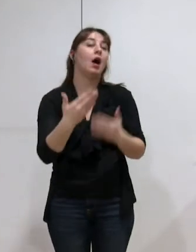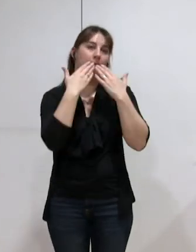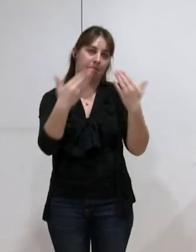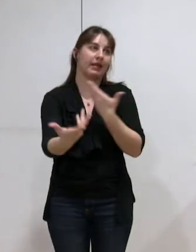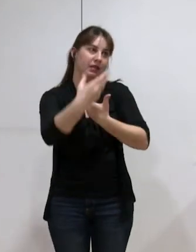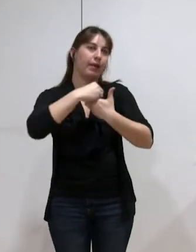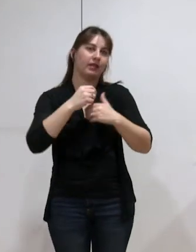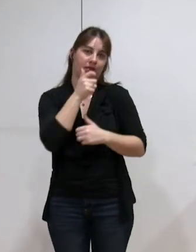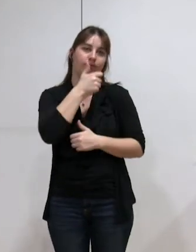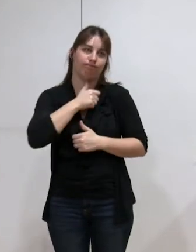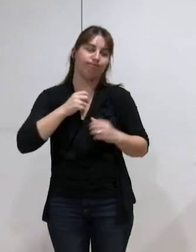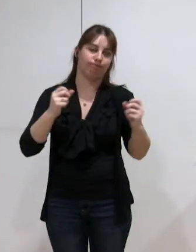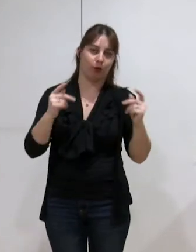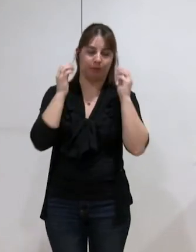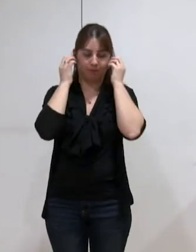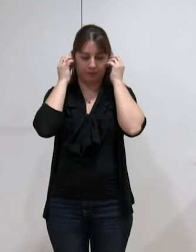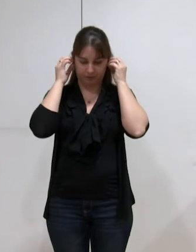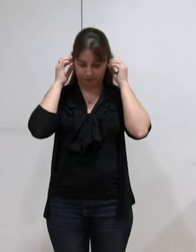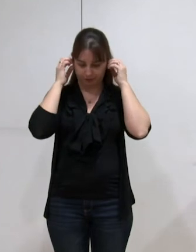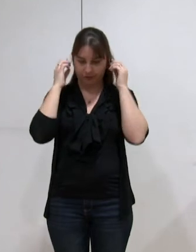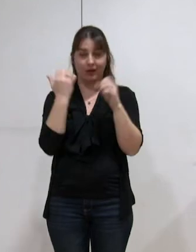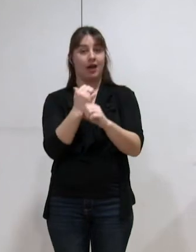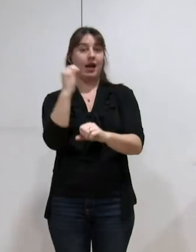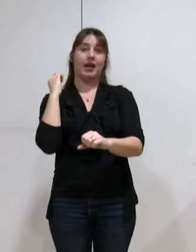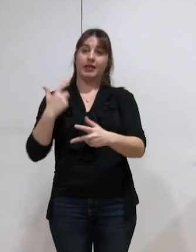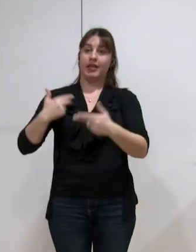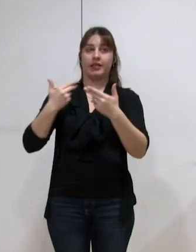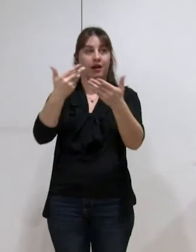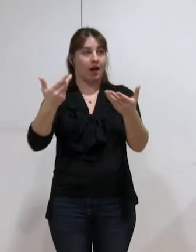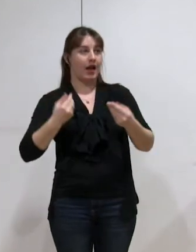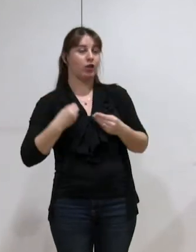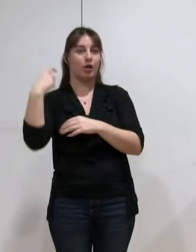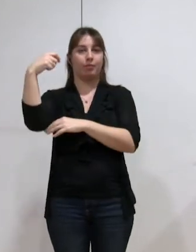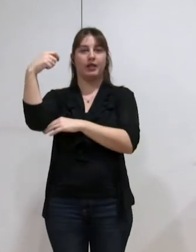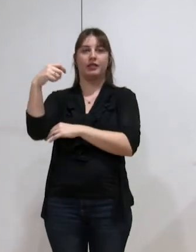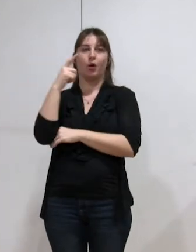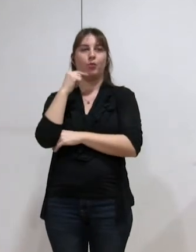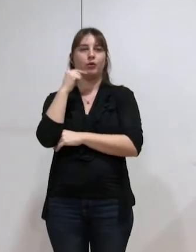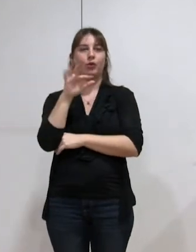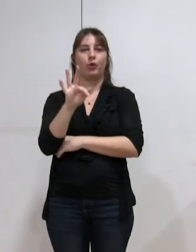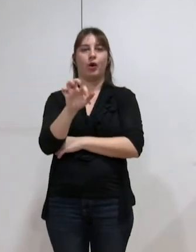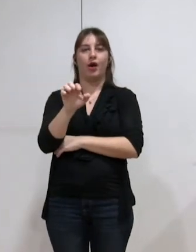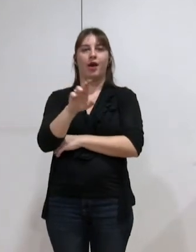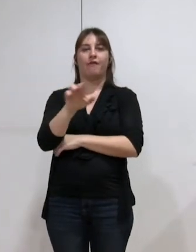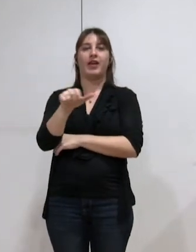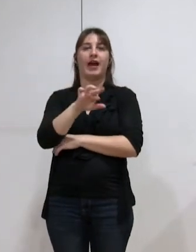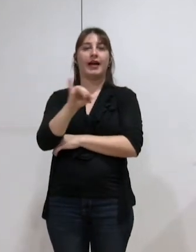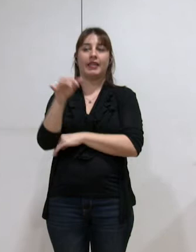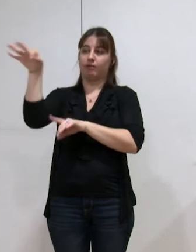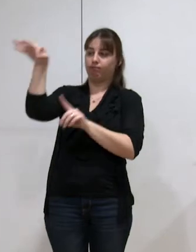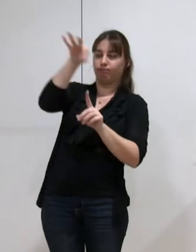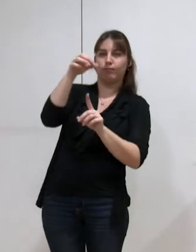Il y a un an, nous accueillons ici même dans ce conseil municipal le président Christophe Ferrari, qui était venu partager sa